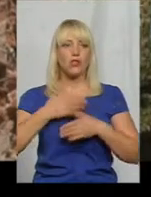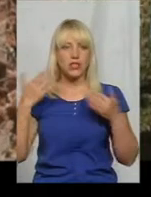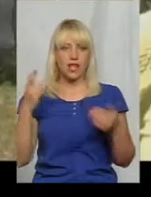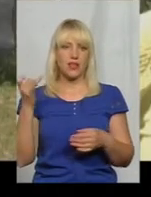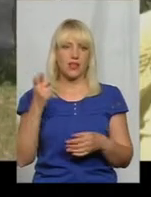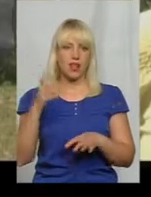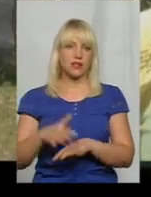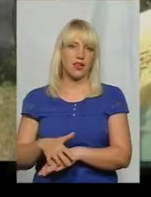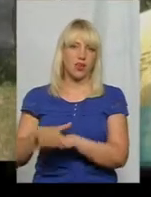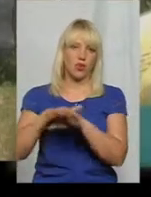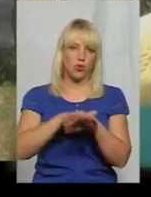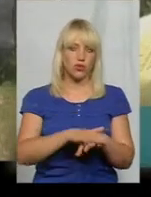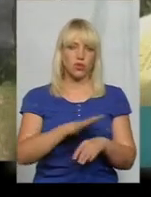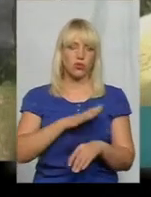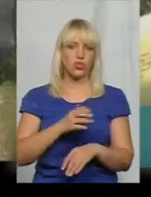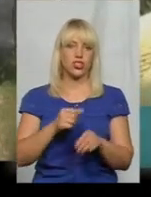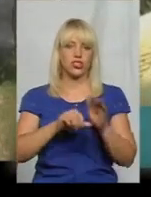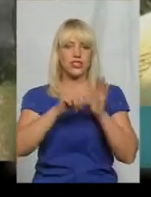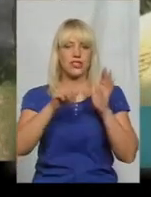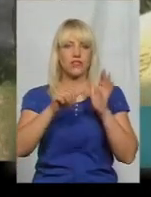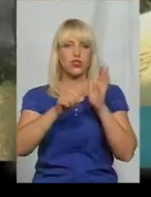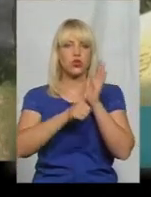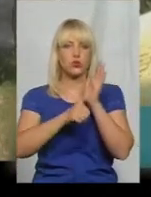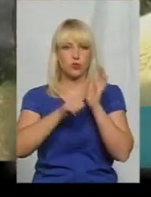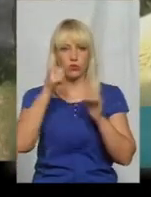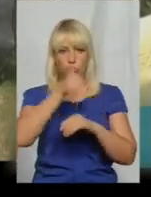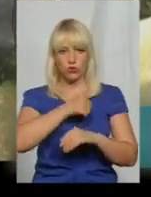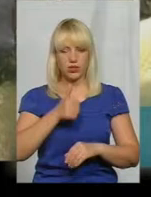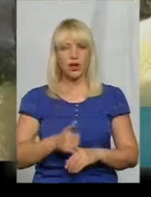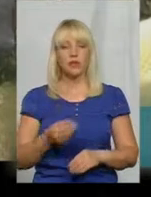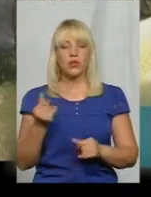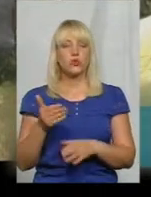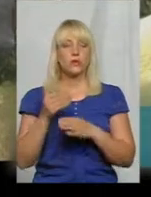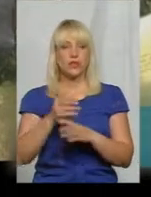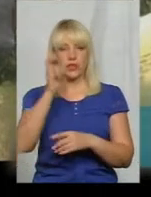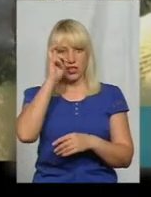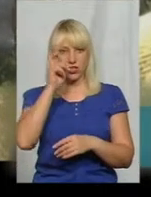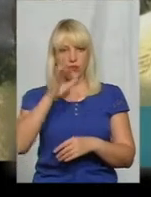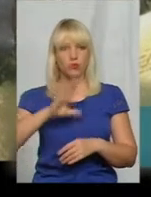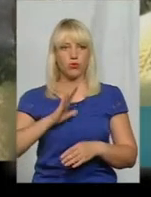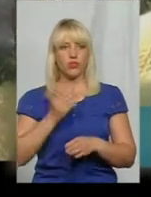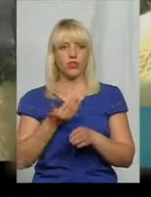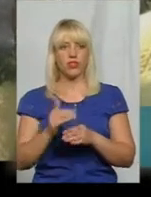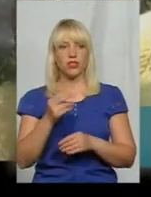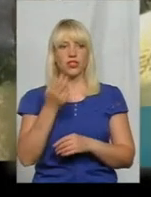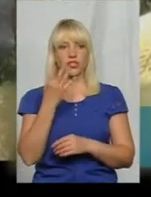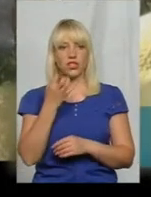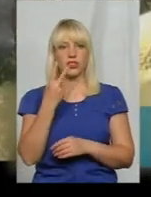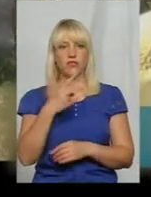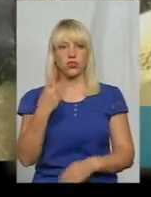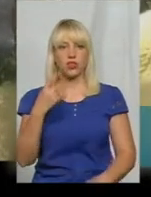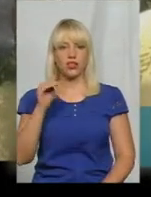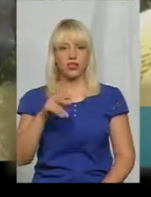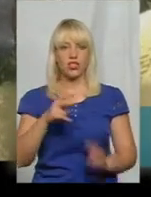році. З субвенції з державного бюджету на палац Сангушків було виділено 421 тисячі